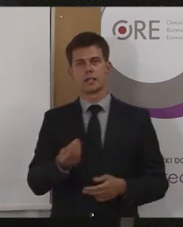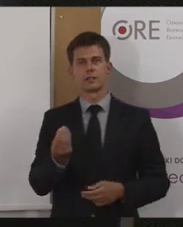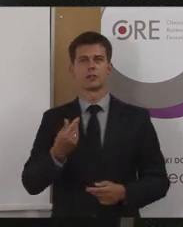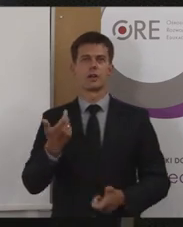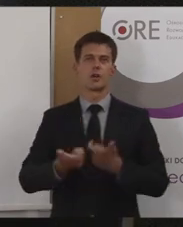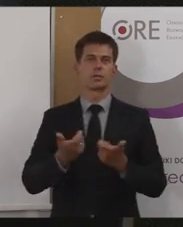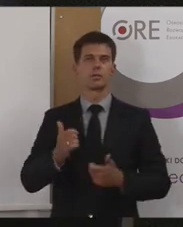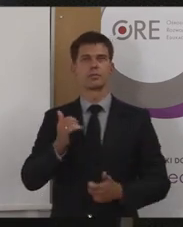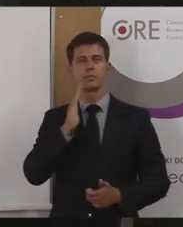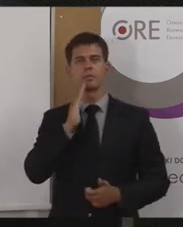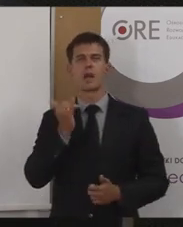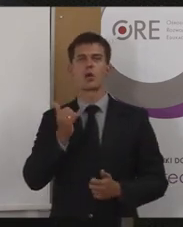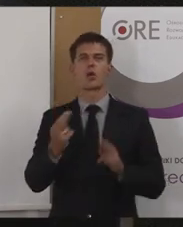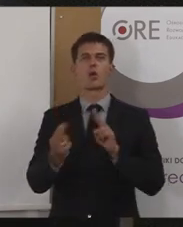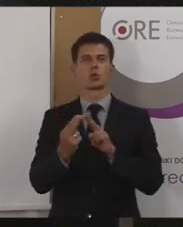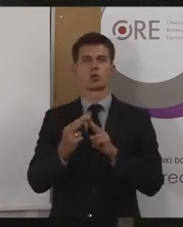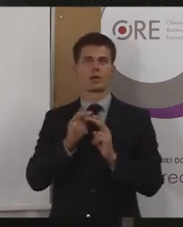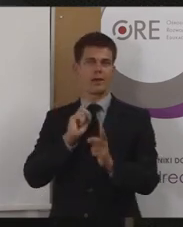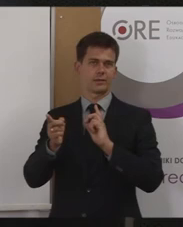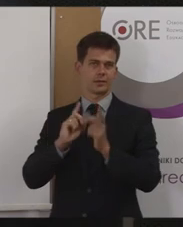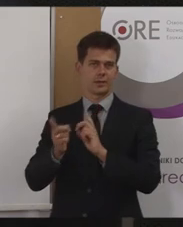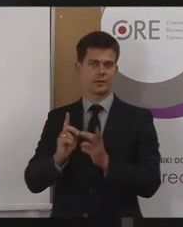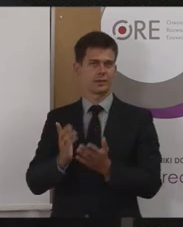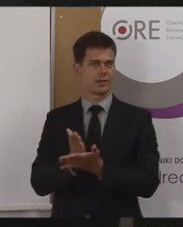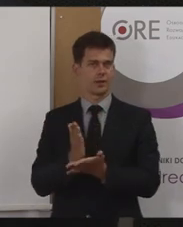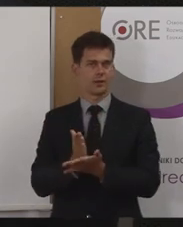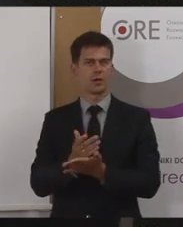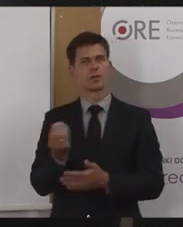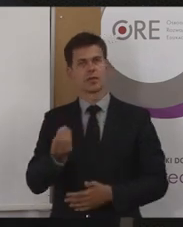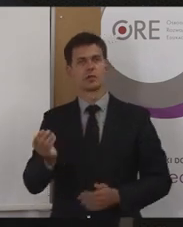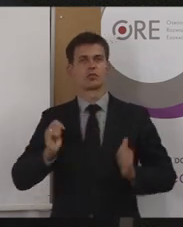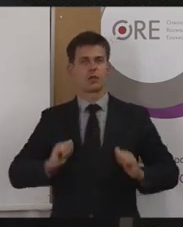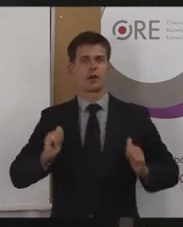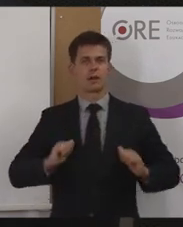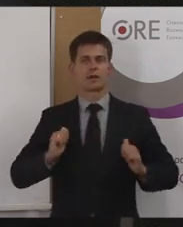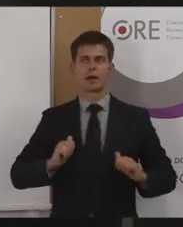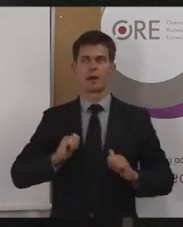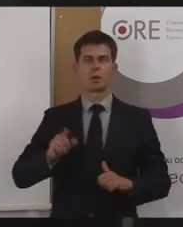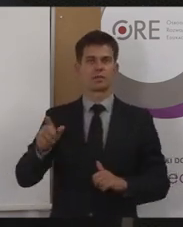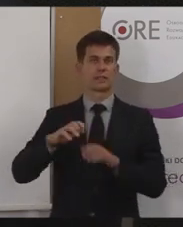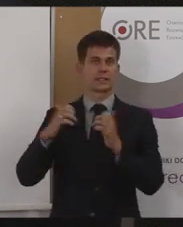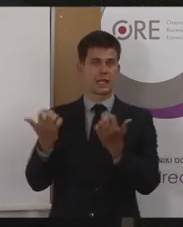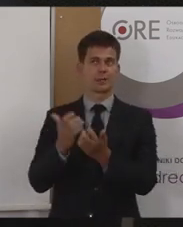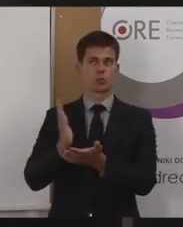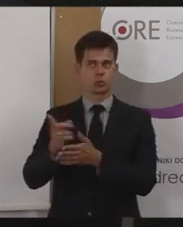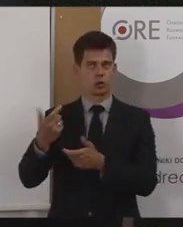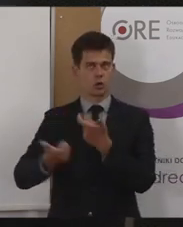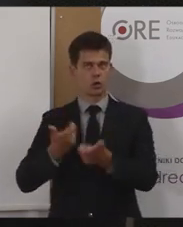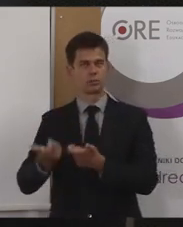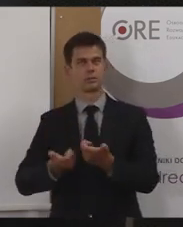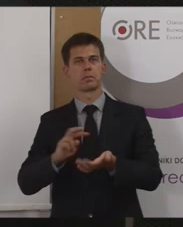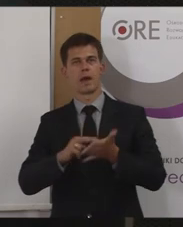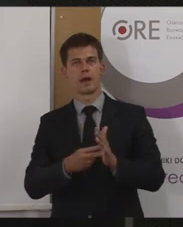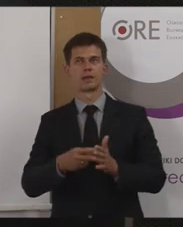konsultanci tej dostępności i czekamy, aż tutaj zostaną przygotowane jakieś też